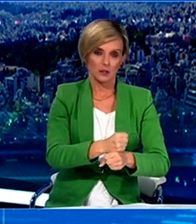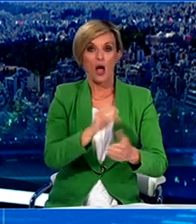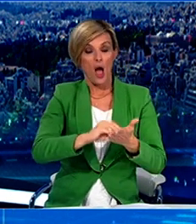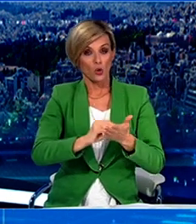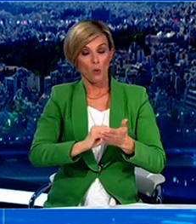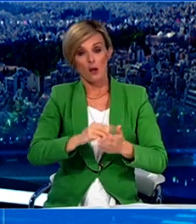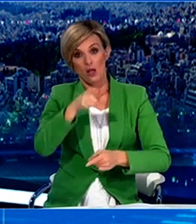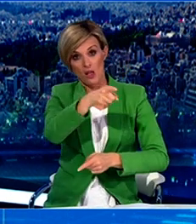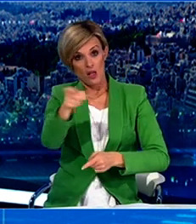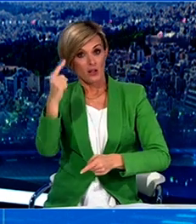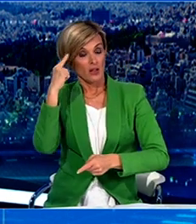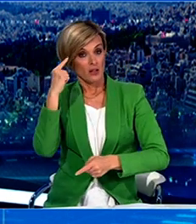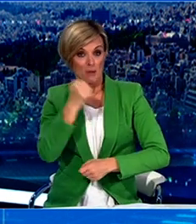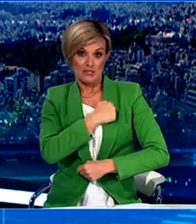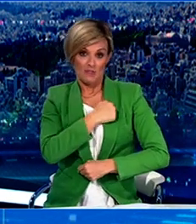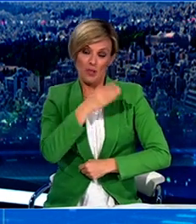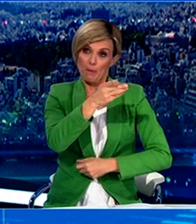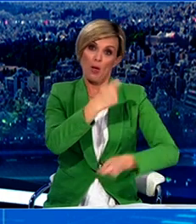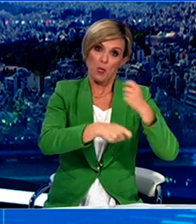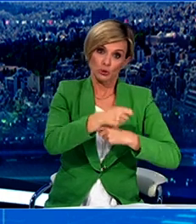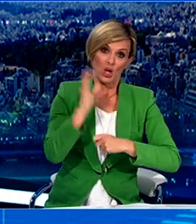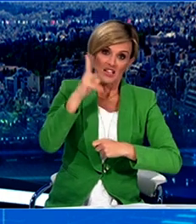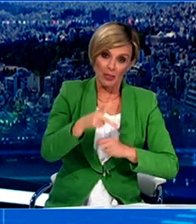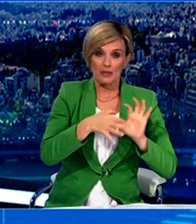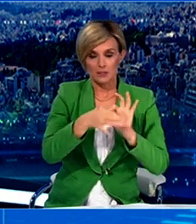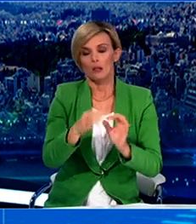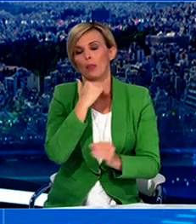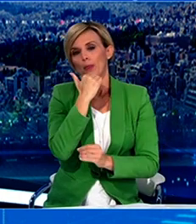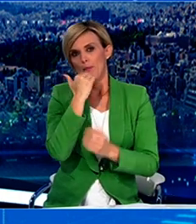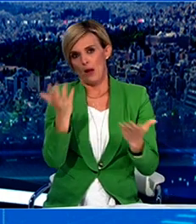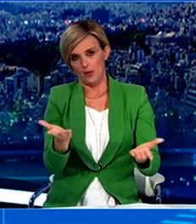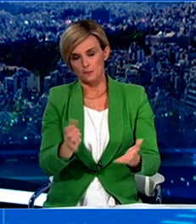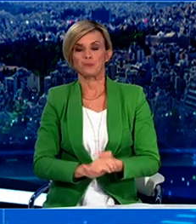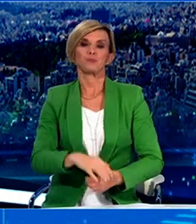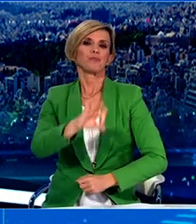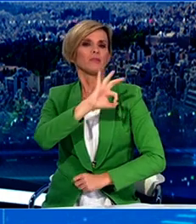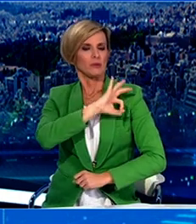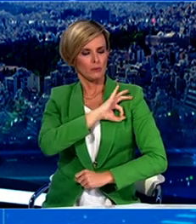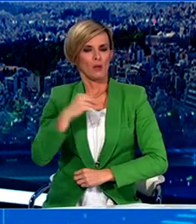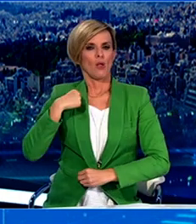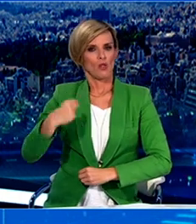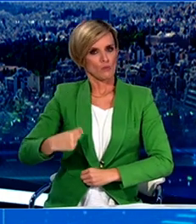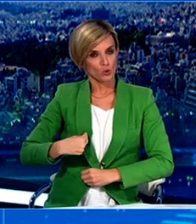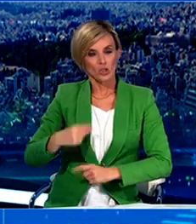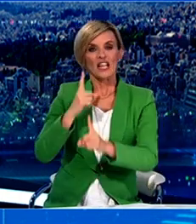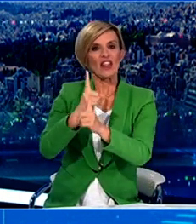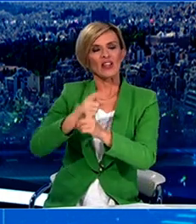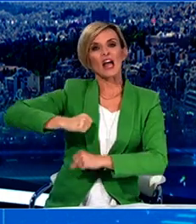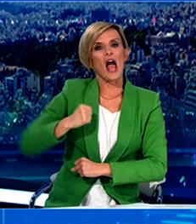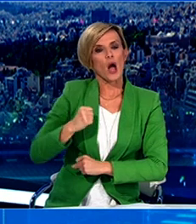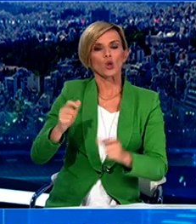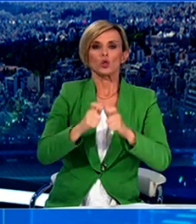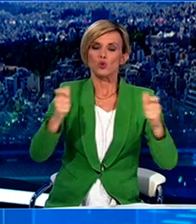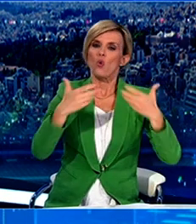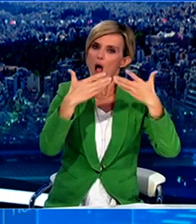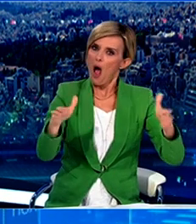πολιτών. Σχετικά με την εκπαίδευση, όπως ήδη αναφέραμε, παραμένουν ανοιχτά τα νηπιαγωγεία, τα δημοτικά σχολεία, καθώς και τα σχολεία ειδικής αγωγής σε